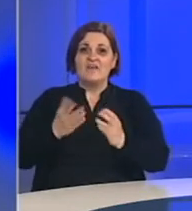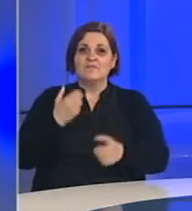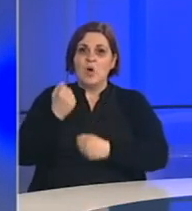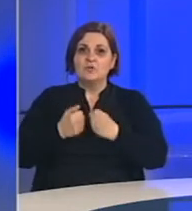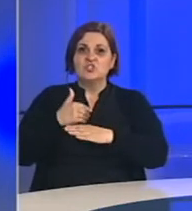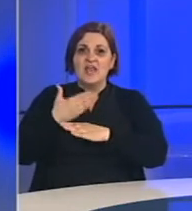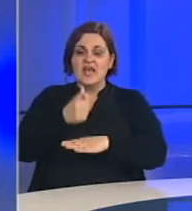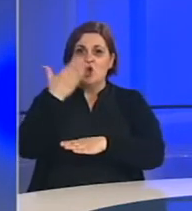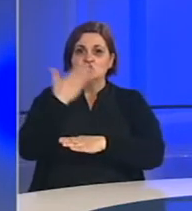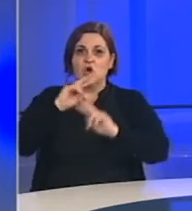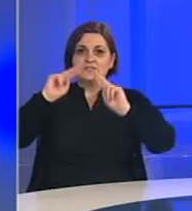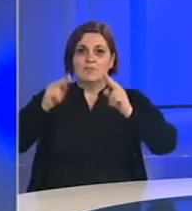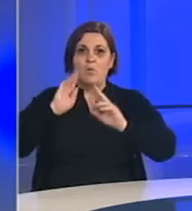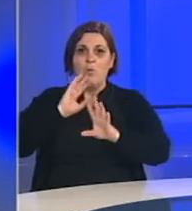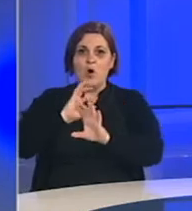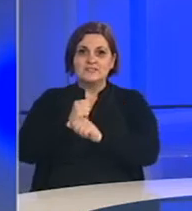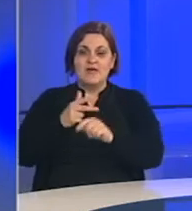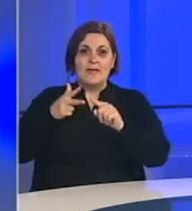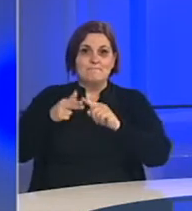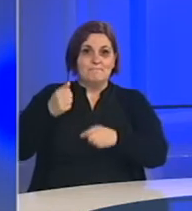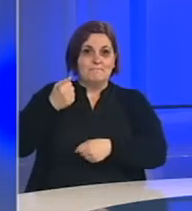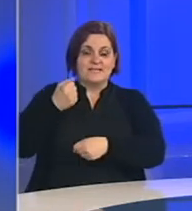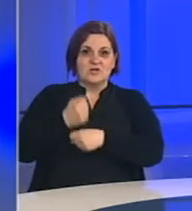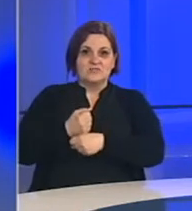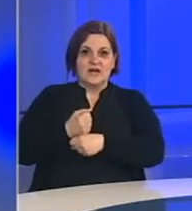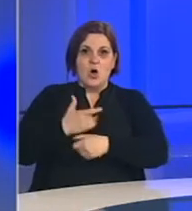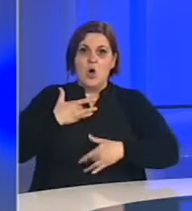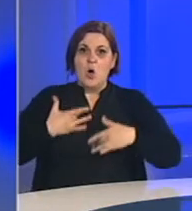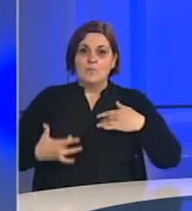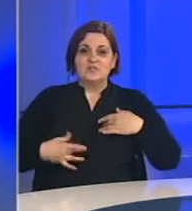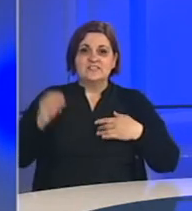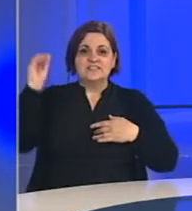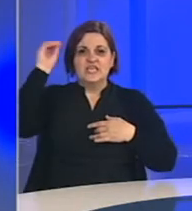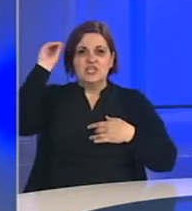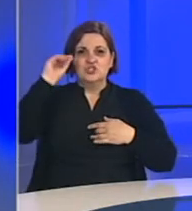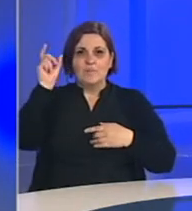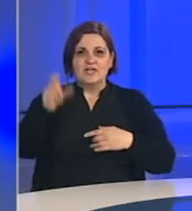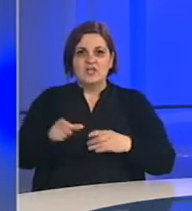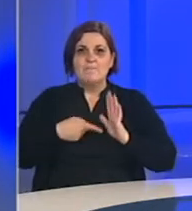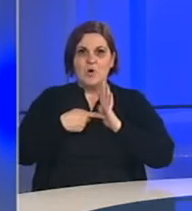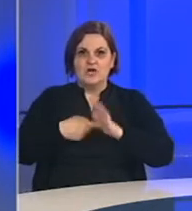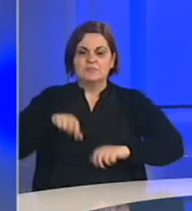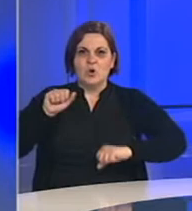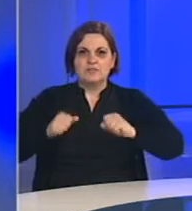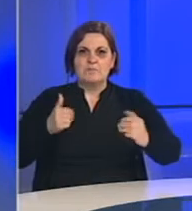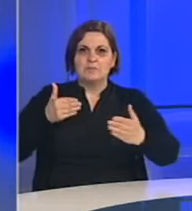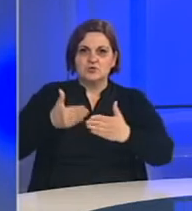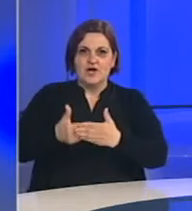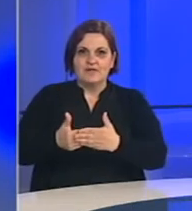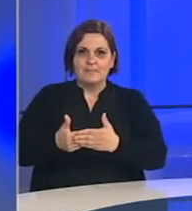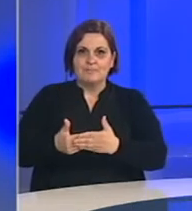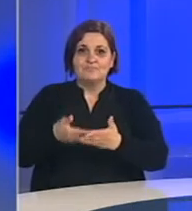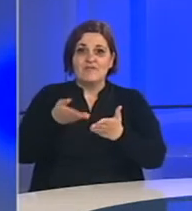Vrlo brzo nakon što je školski sistem u Bosni i Hercegovine prestao sa radom profesionalci iz obrazovne struke pokazali su sposobnost